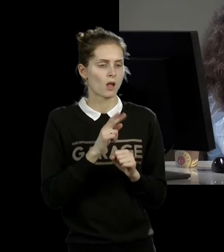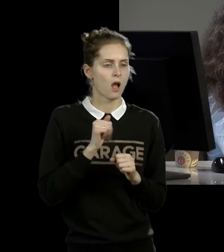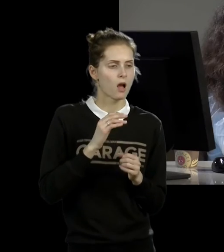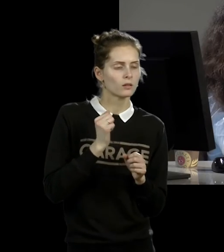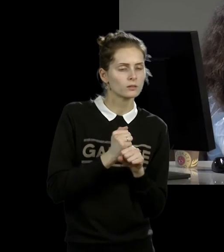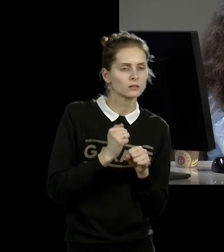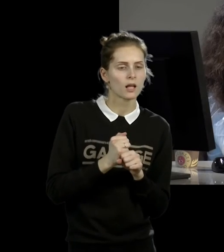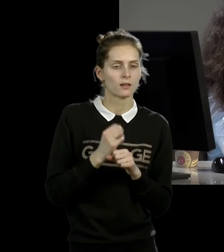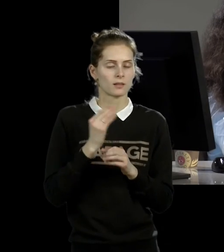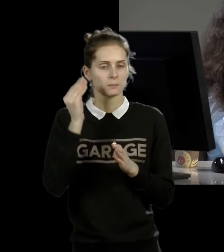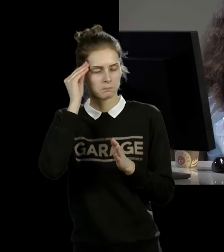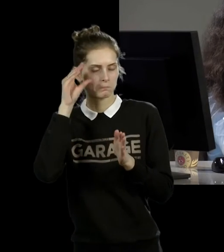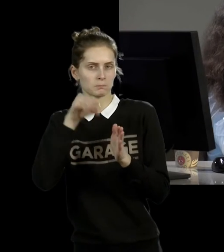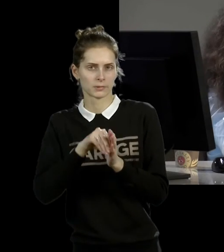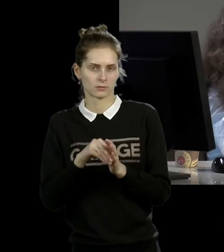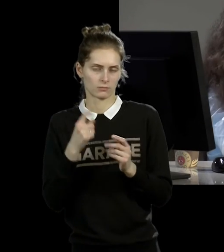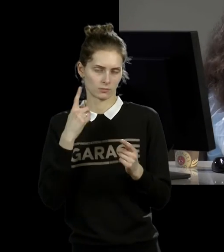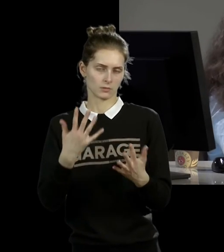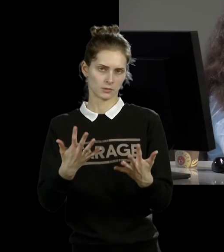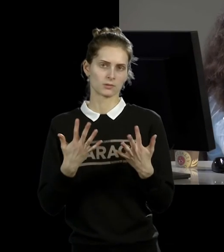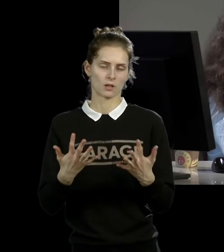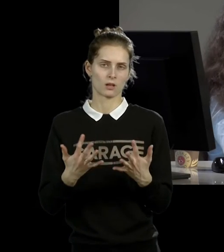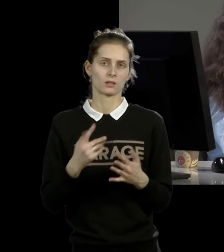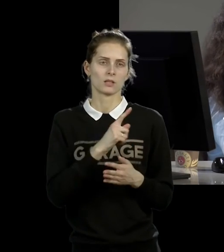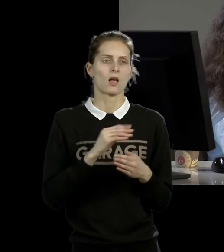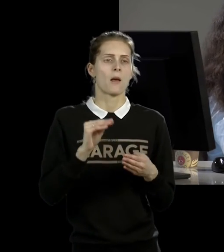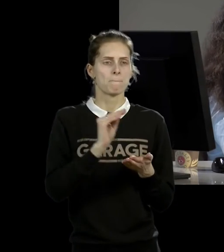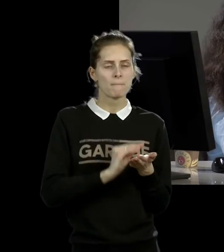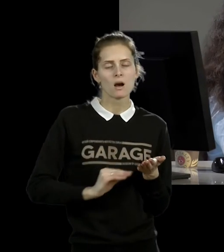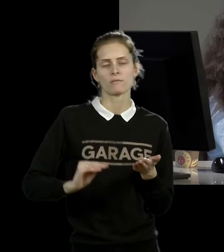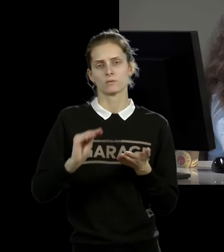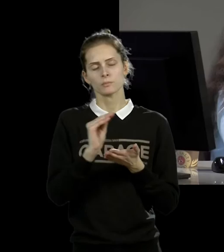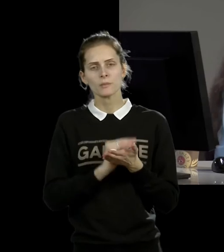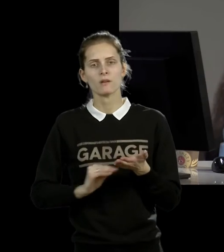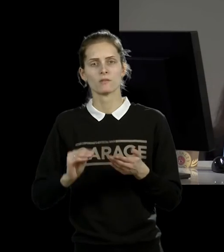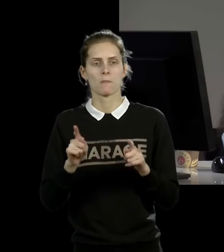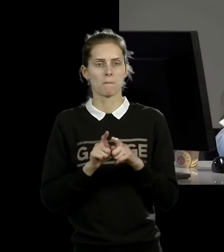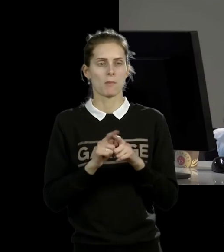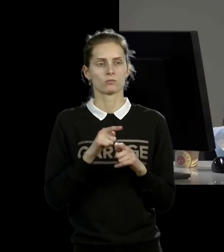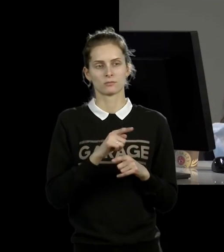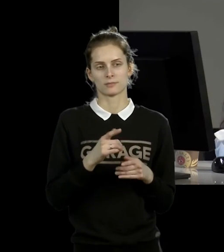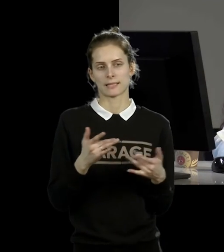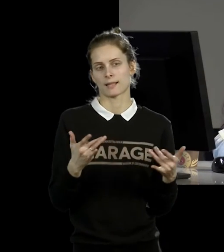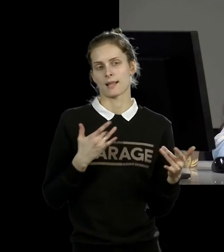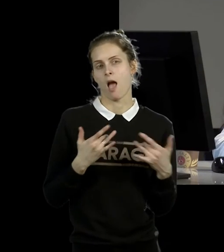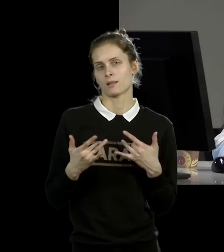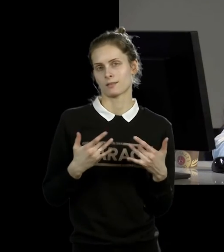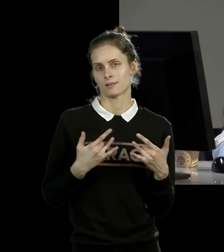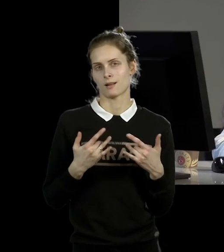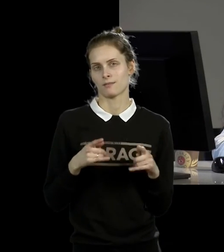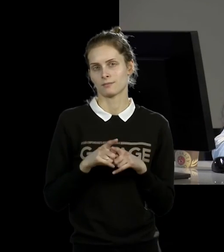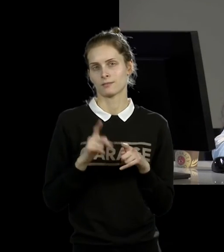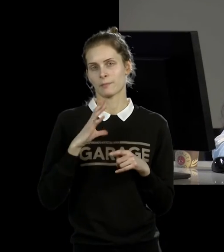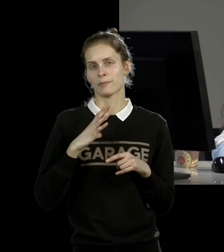акция, которую можно повторять как повторяется театральное представление или как повторяется